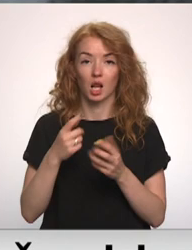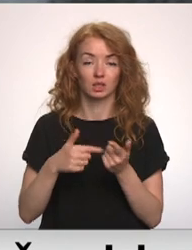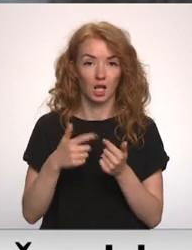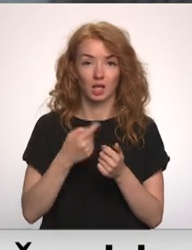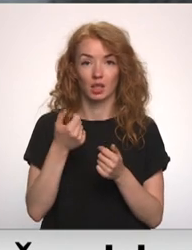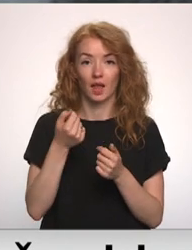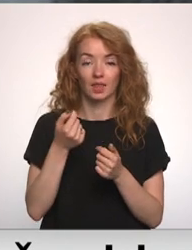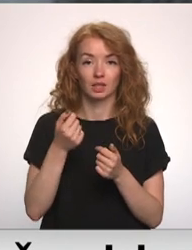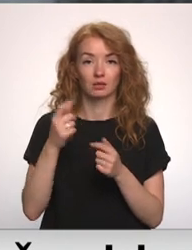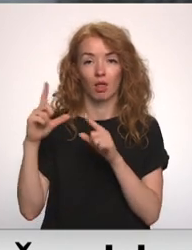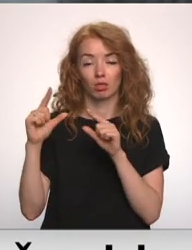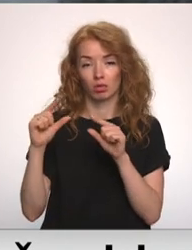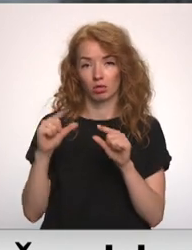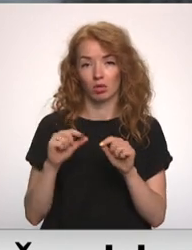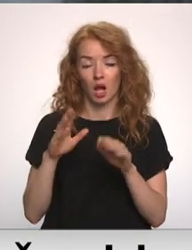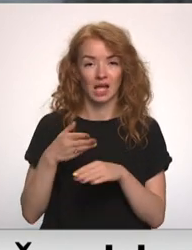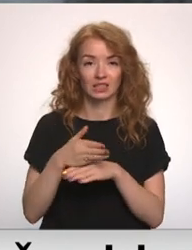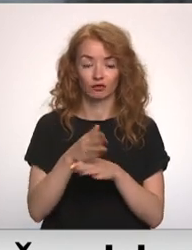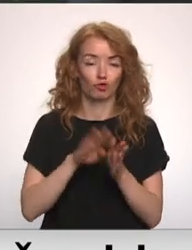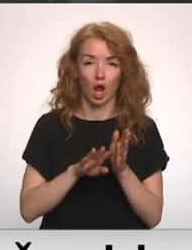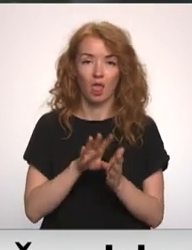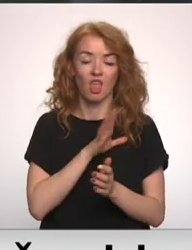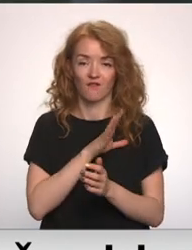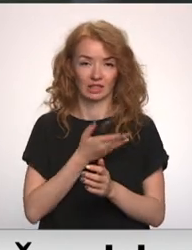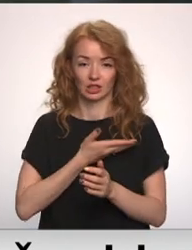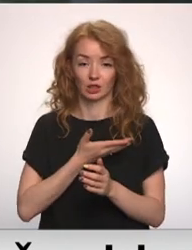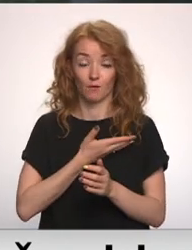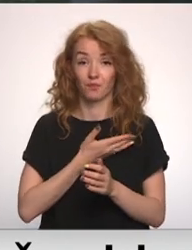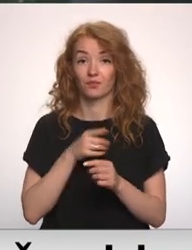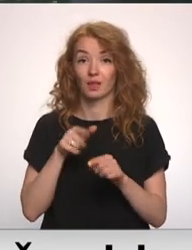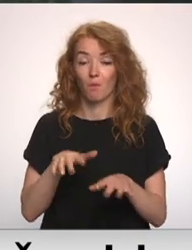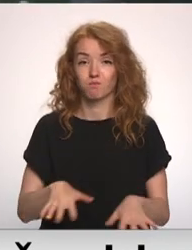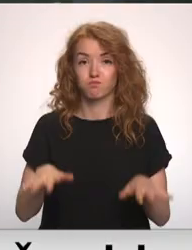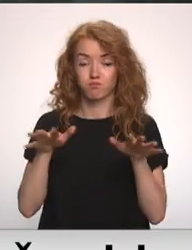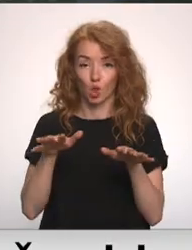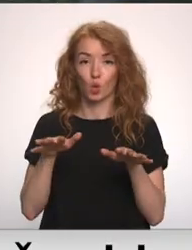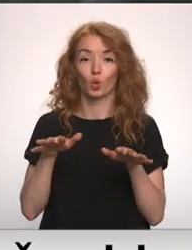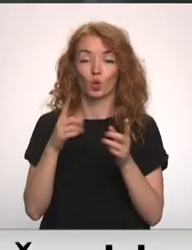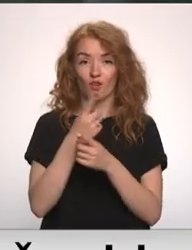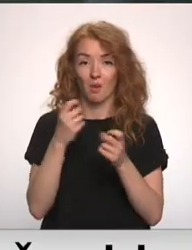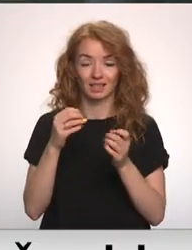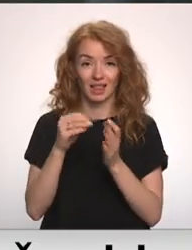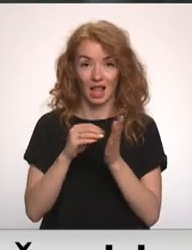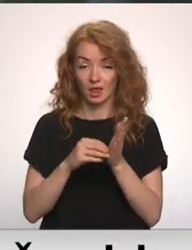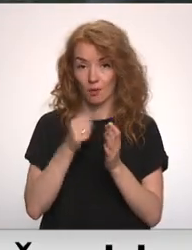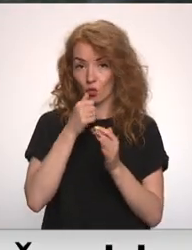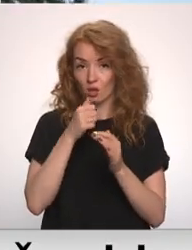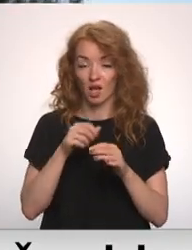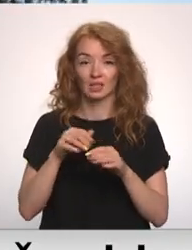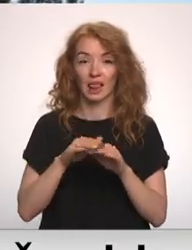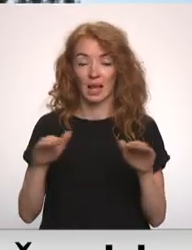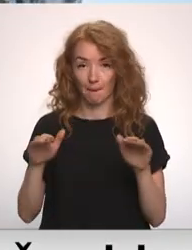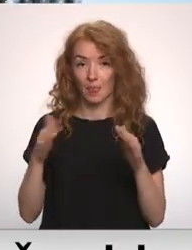gandrīz tūst tādam, lai zivju populāciju nespētu izdzīvot. Saskaņā ar plūdu riski informācijas sistēmas datiem, ūdens līmenis vidzemes